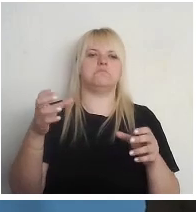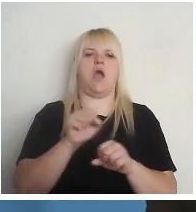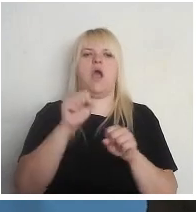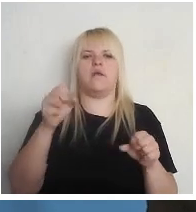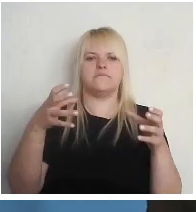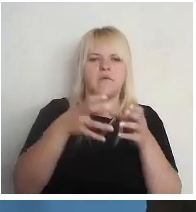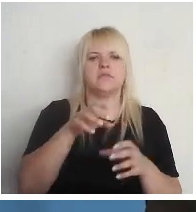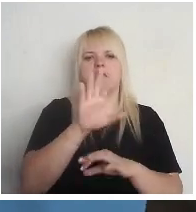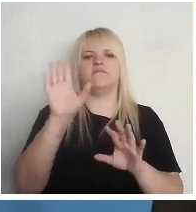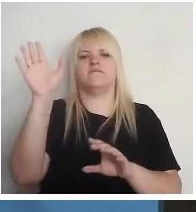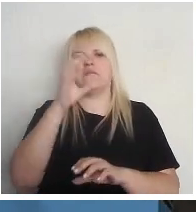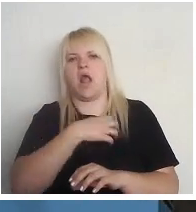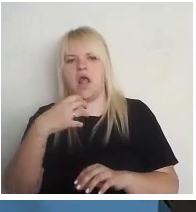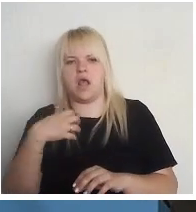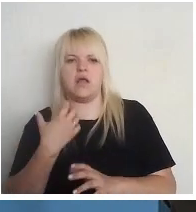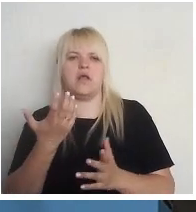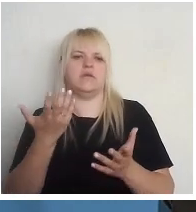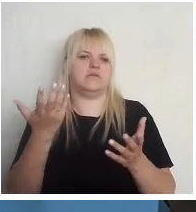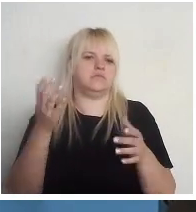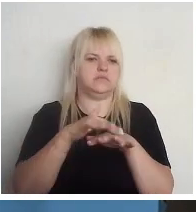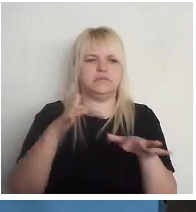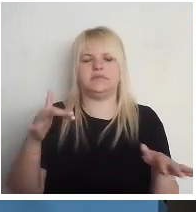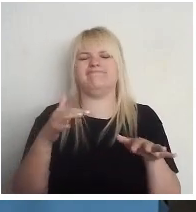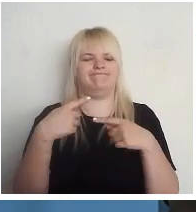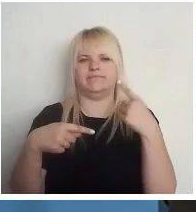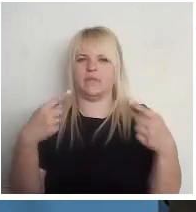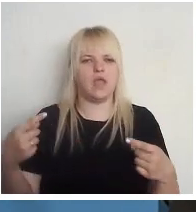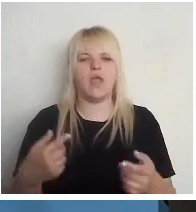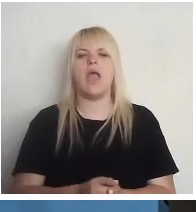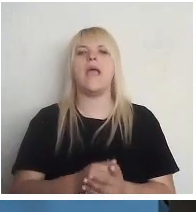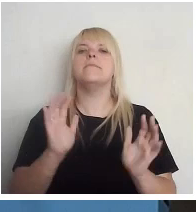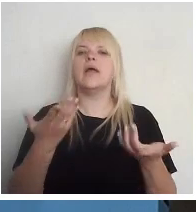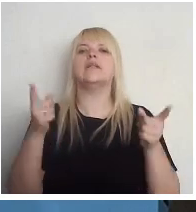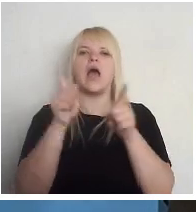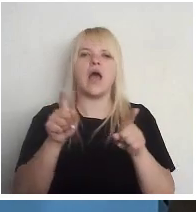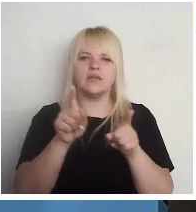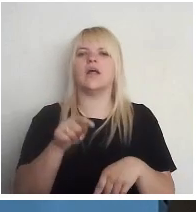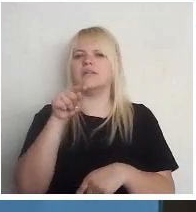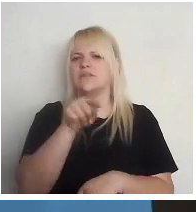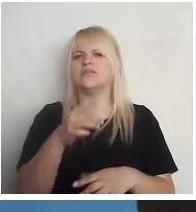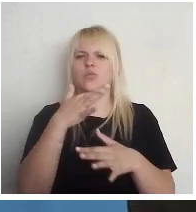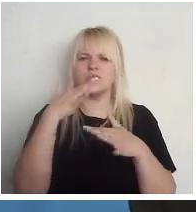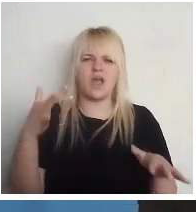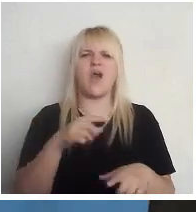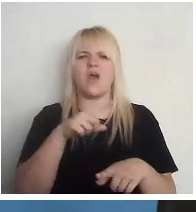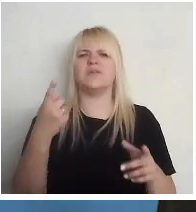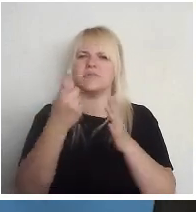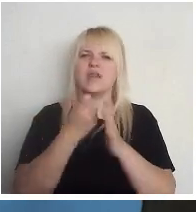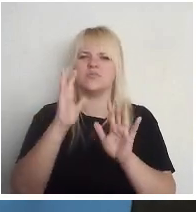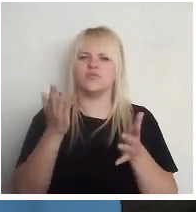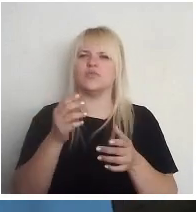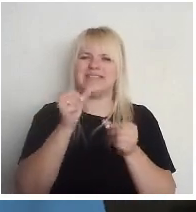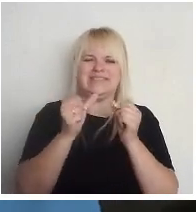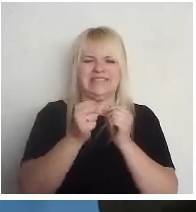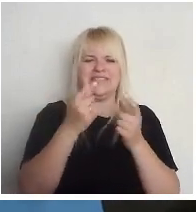valstī un tā tālāk. Bet atkal tajos daudzajos, nu, prasītos skaldīt cīkāk, bet